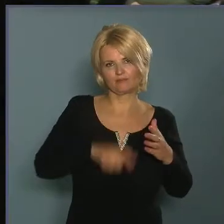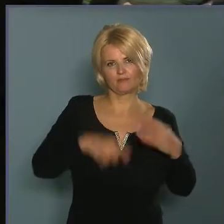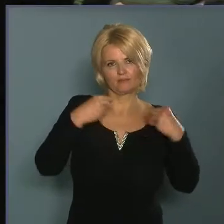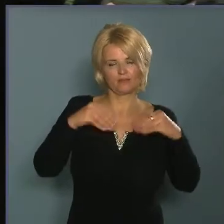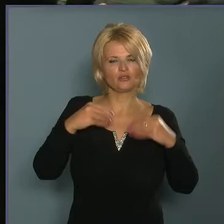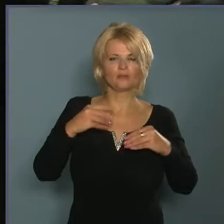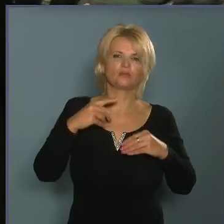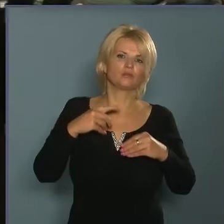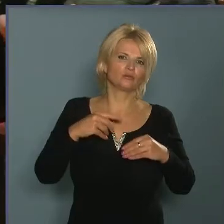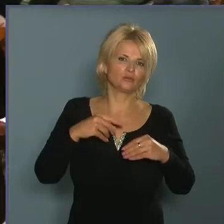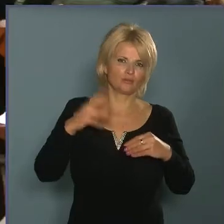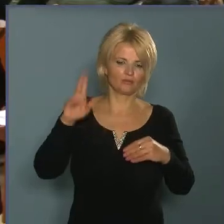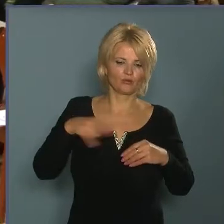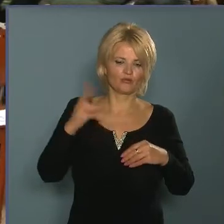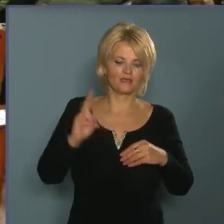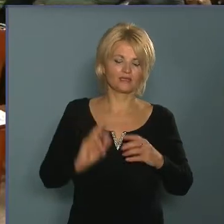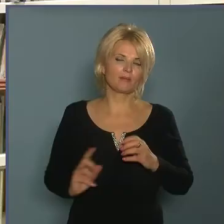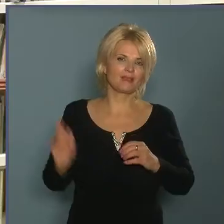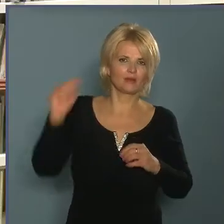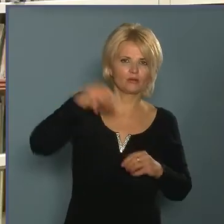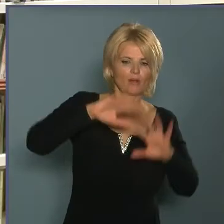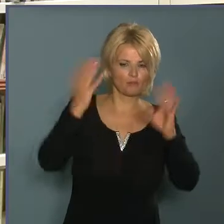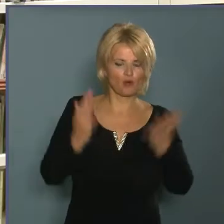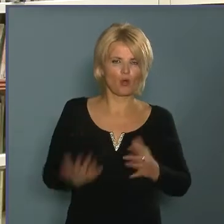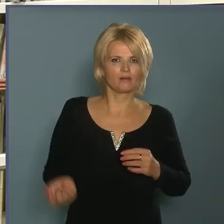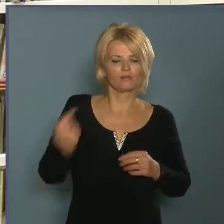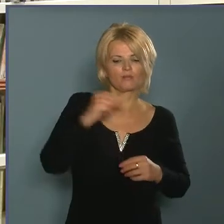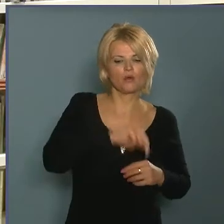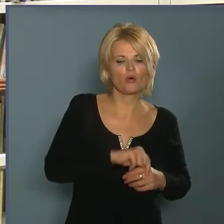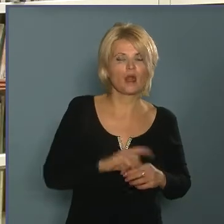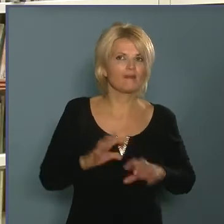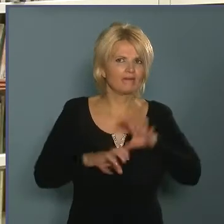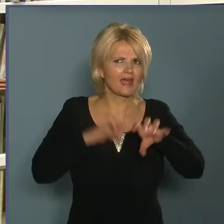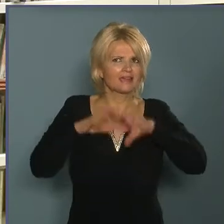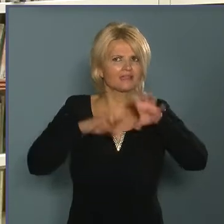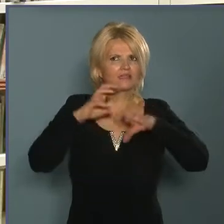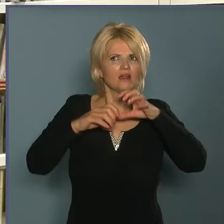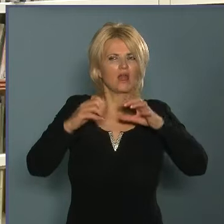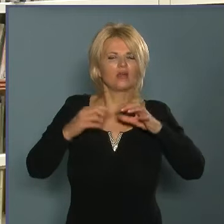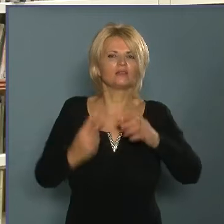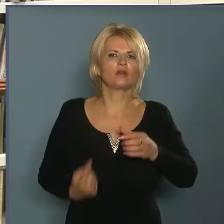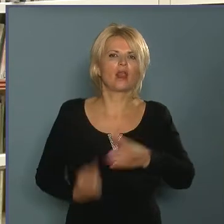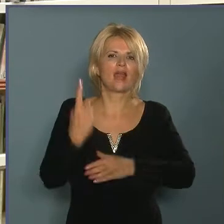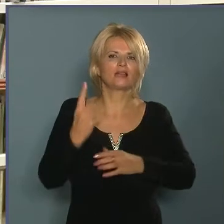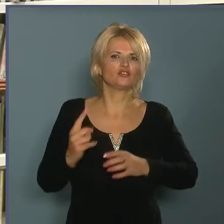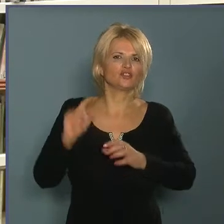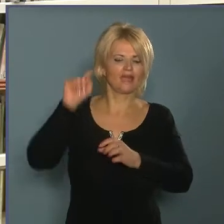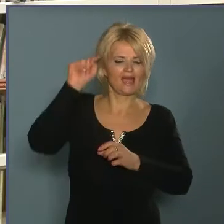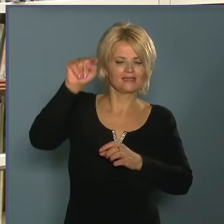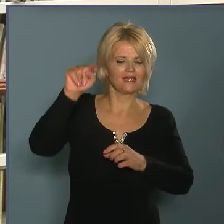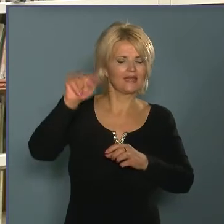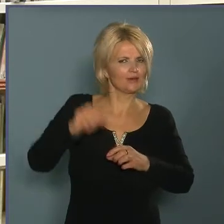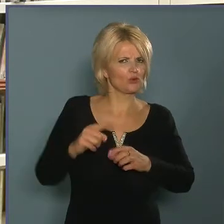mennyét előugrott a bokorból, a mennyét előugrott, felszaladt a láncsa hegyére, ami a mennyéttől se kis